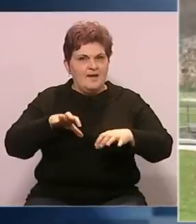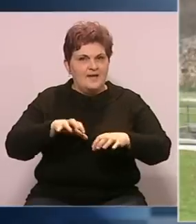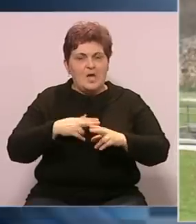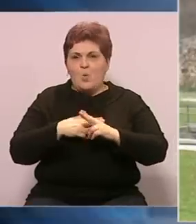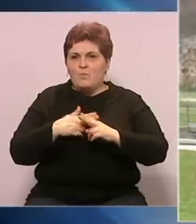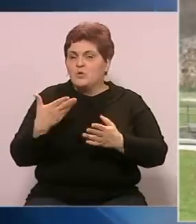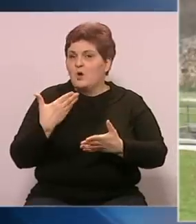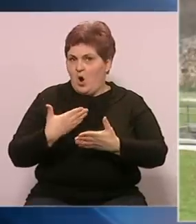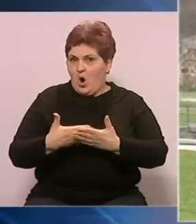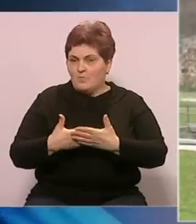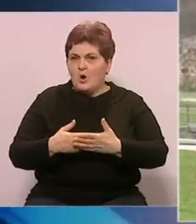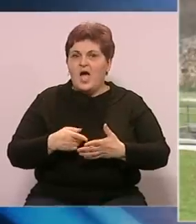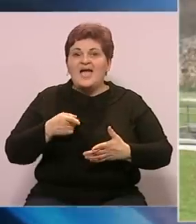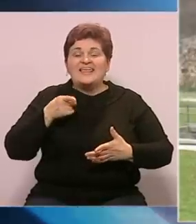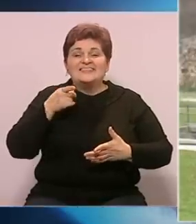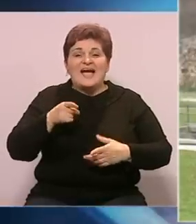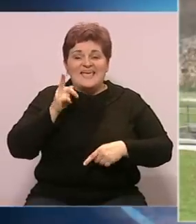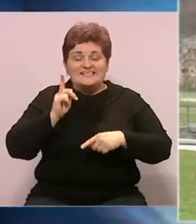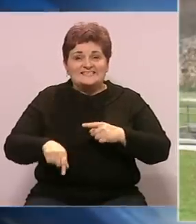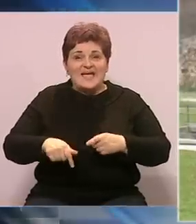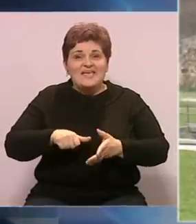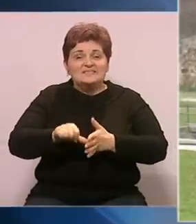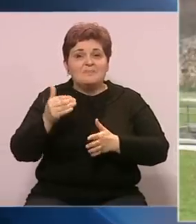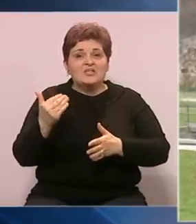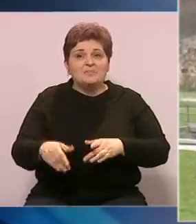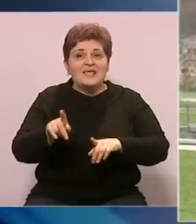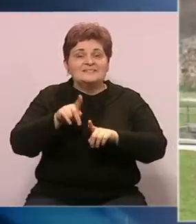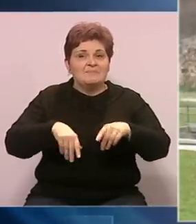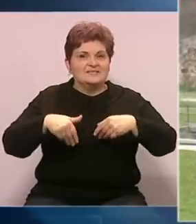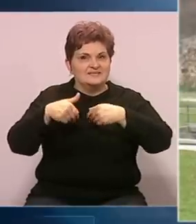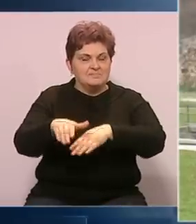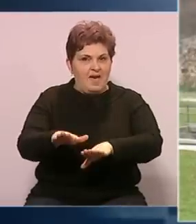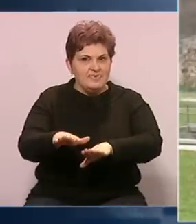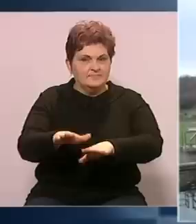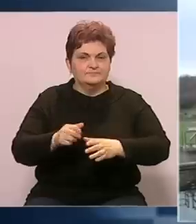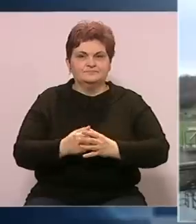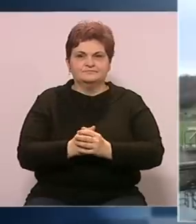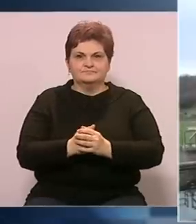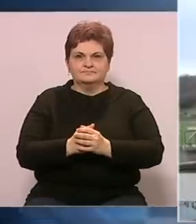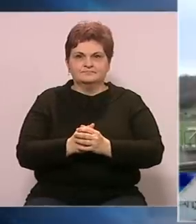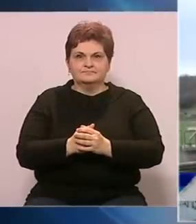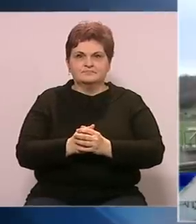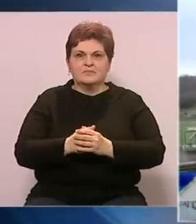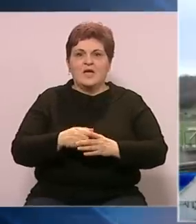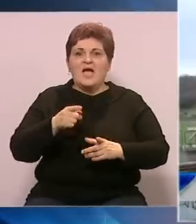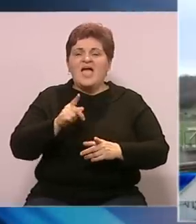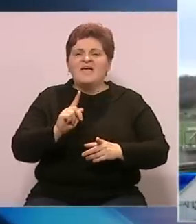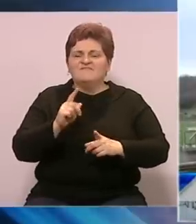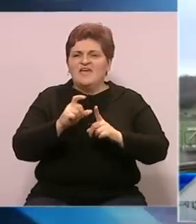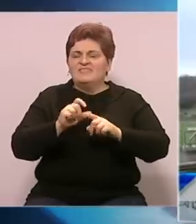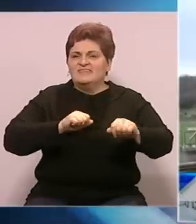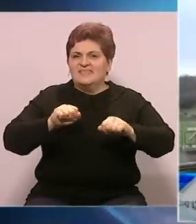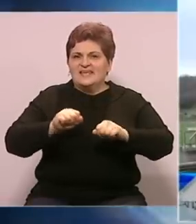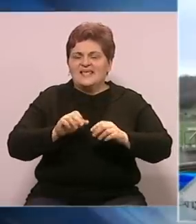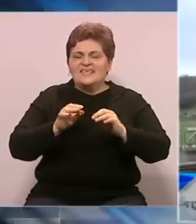potpunosti je opravdan budući da im je zadnja isplaćena plaća za mjesec maj. Pred Ragnosović, vršilac dužnosti